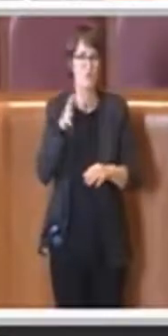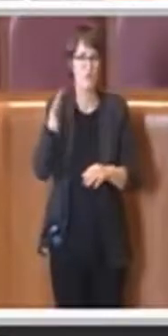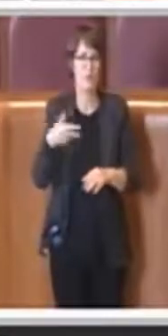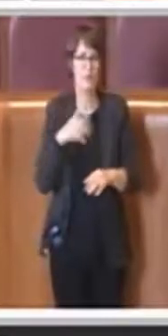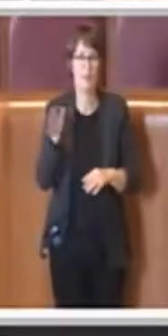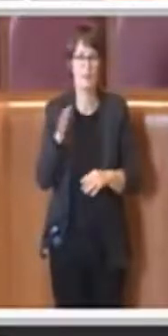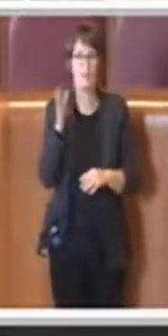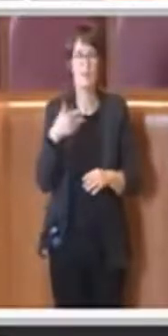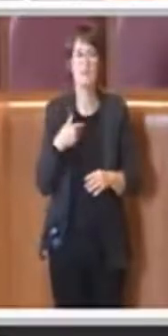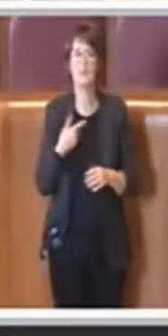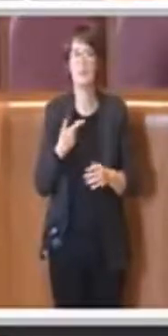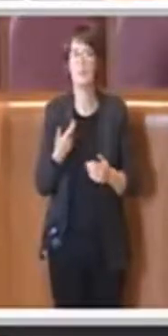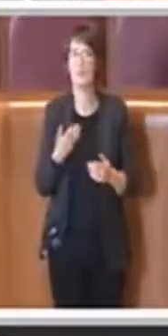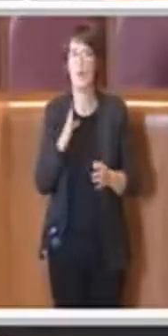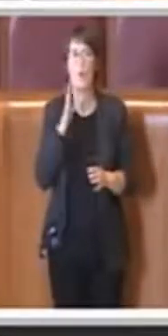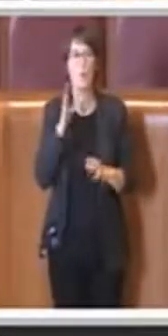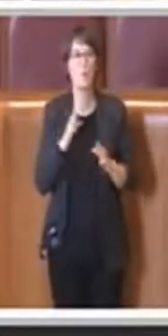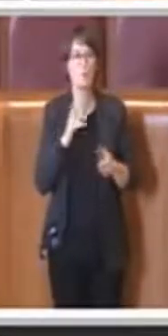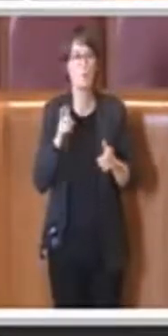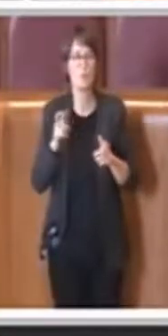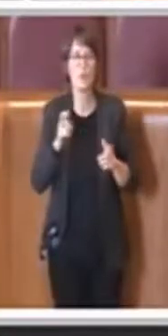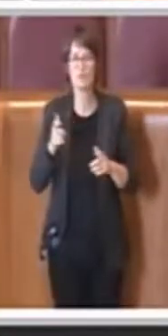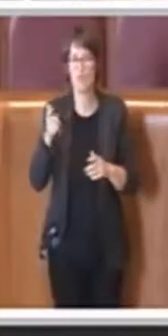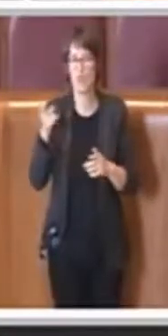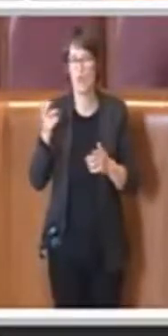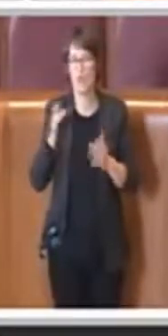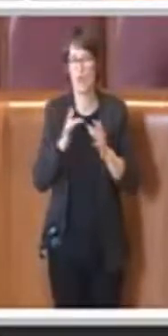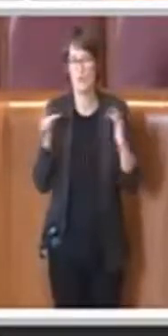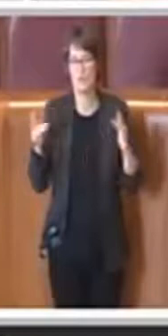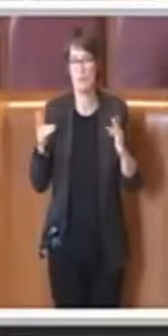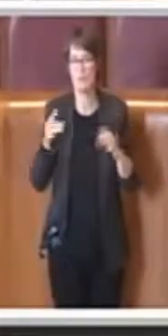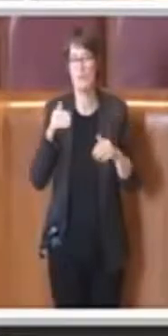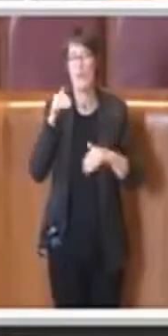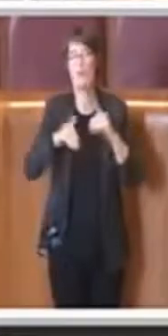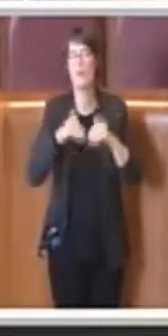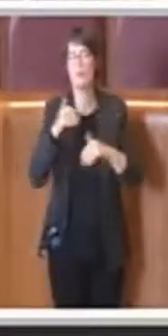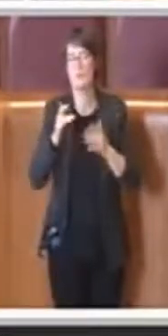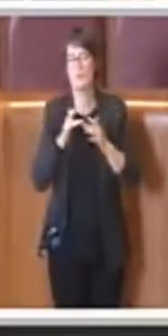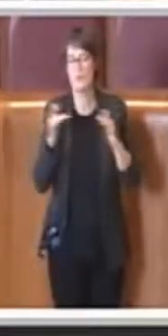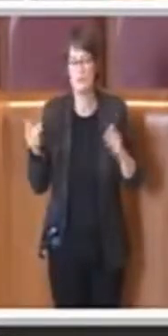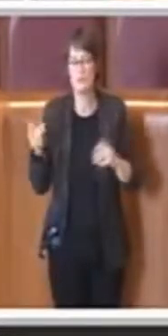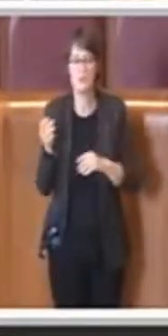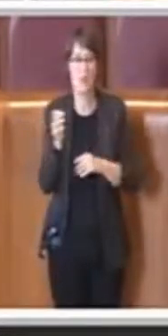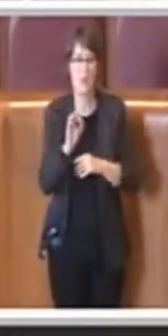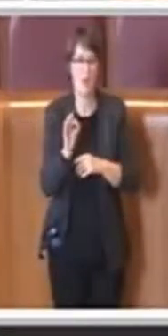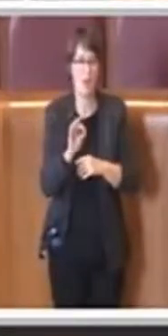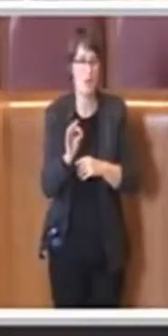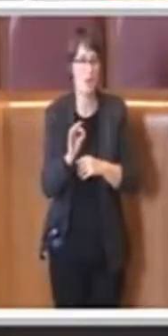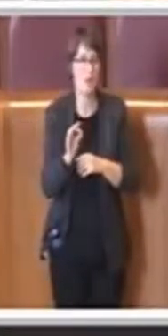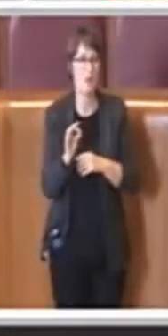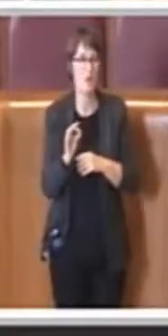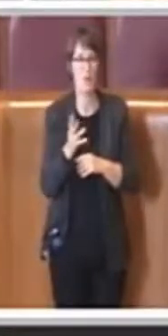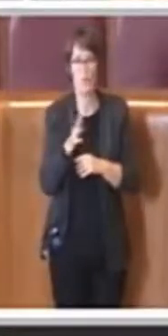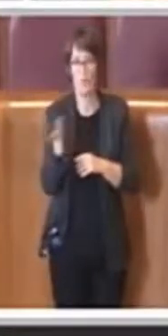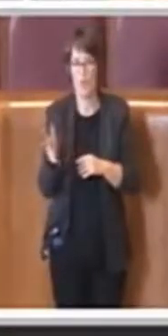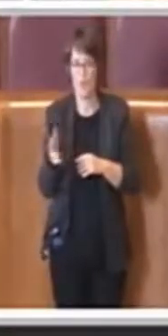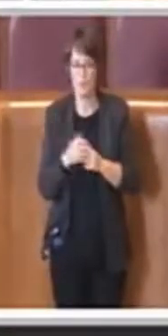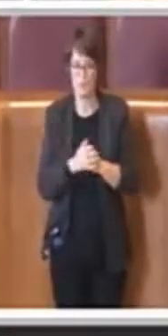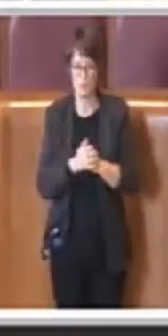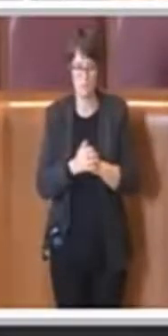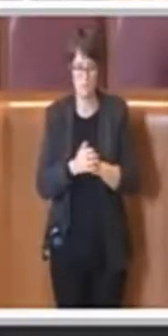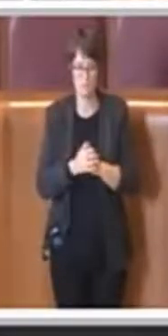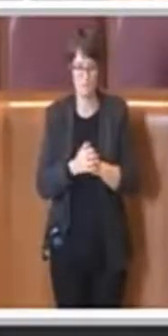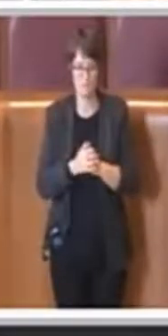anche grazie alla riforma statutaria o comunque alla modifica di altri regolamenti abbiamo introdotto. Sicuramente